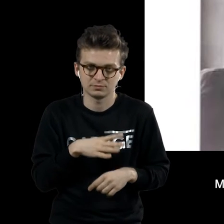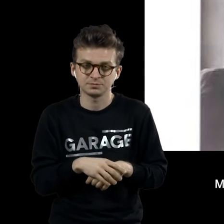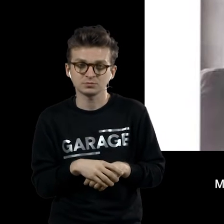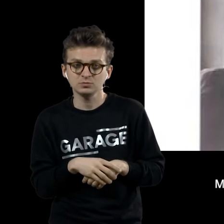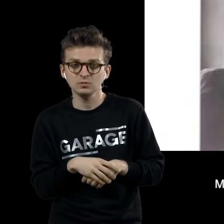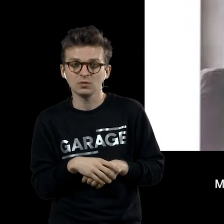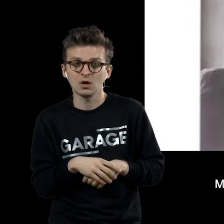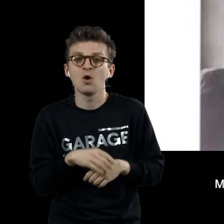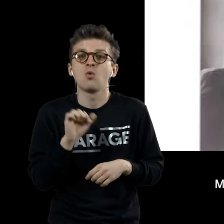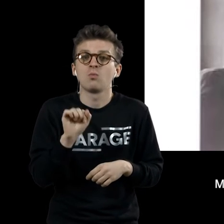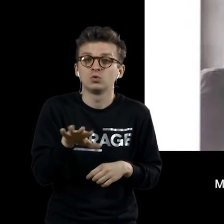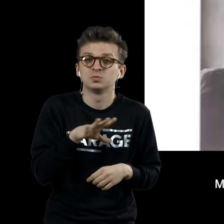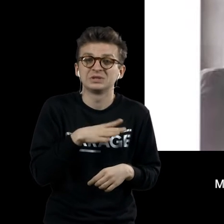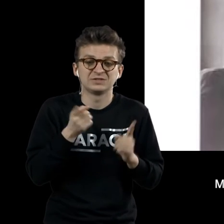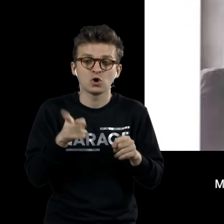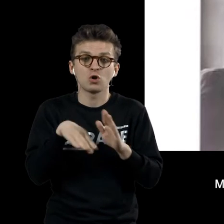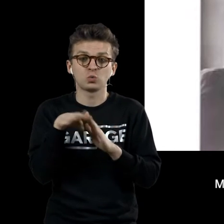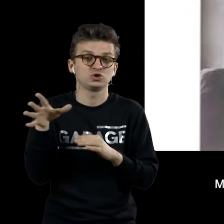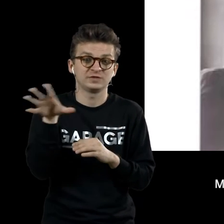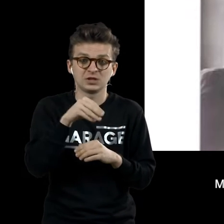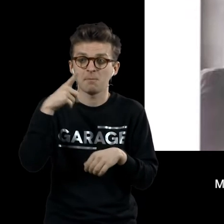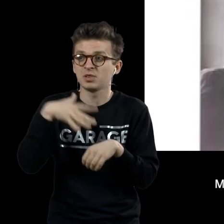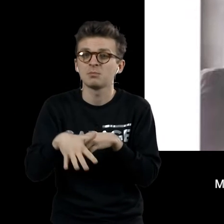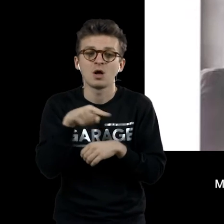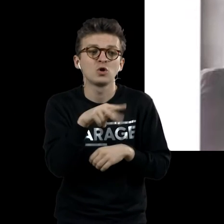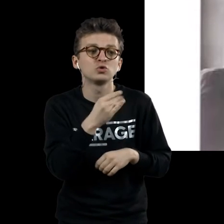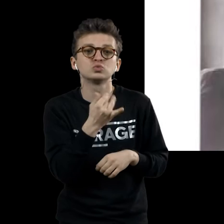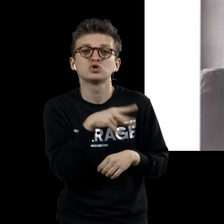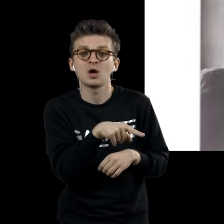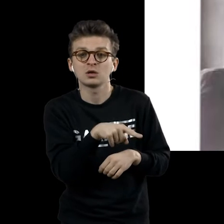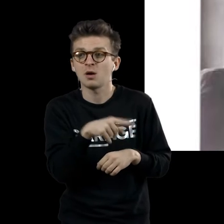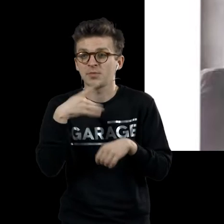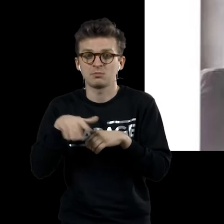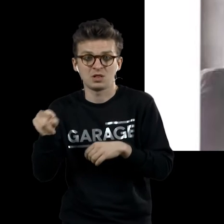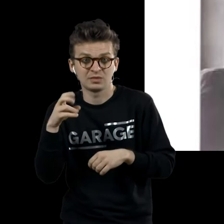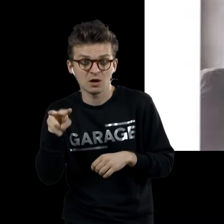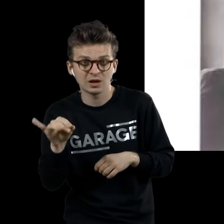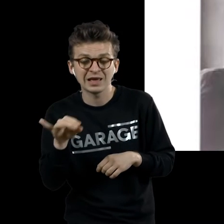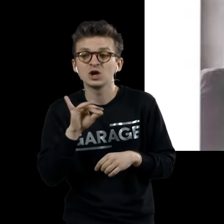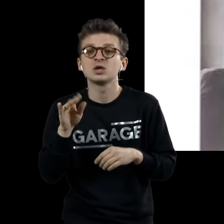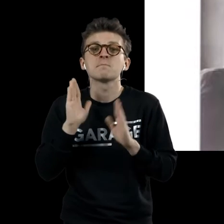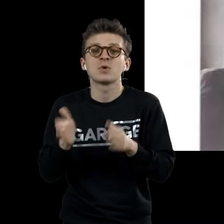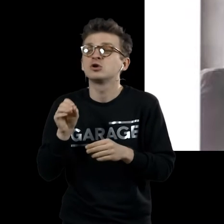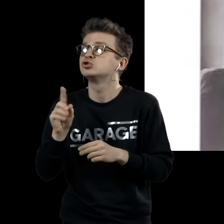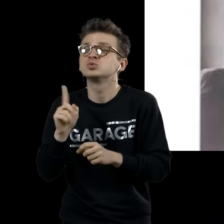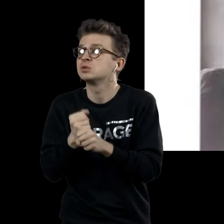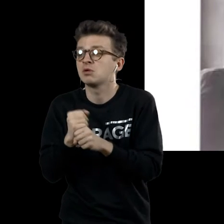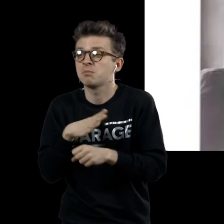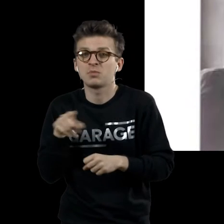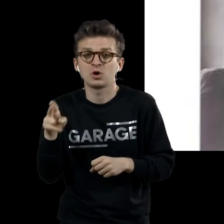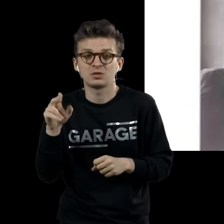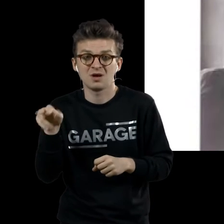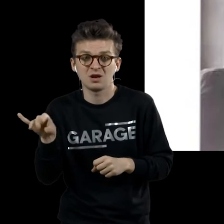Может быть, действительно лучше всех понимал Дюшана Дали, и то, чем на самом деле занимался Дали, лучше всех